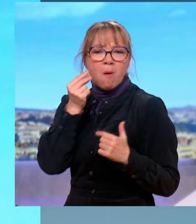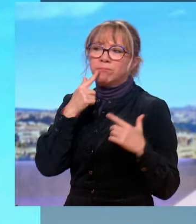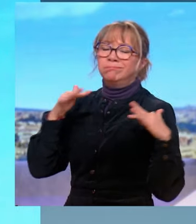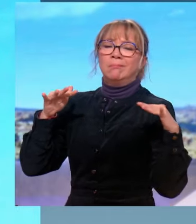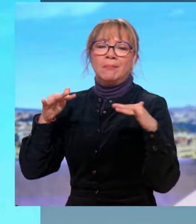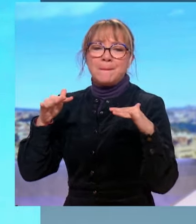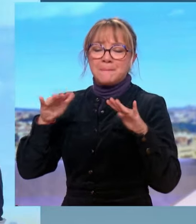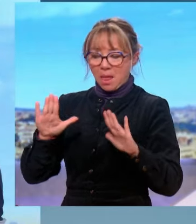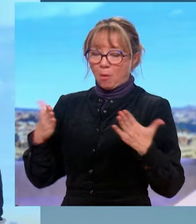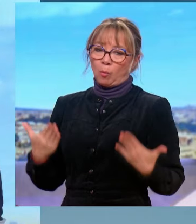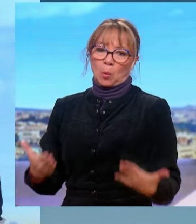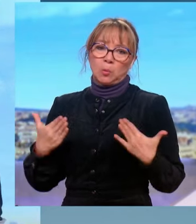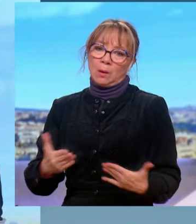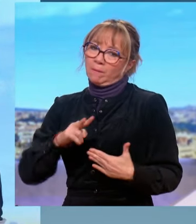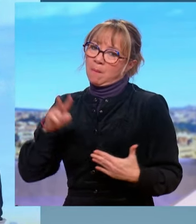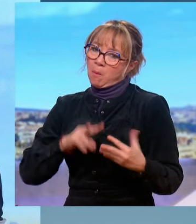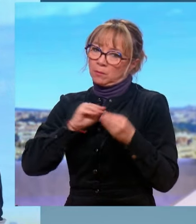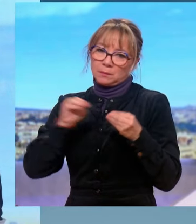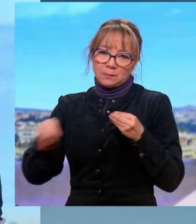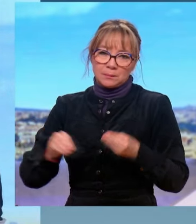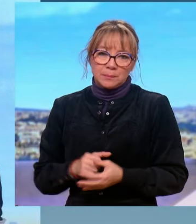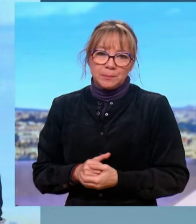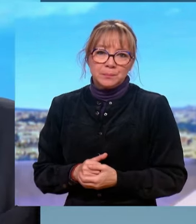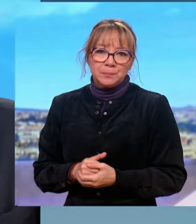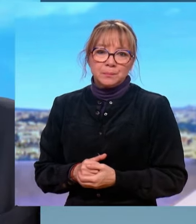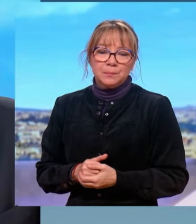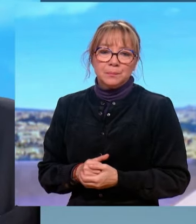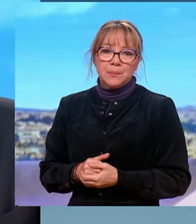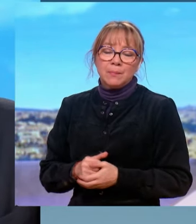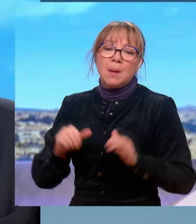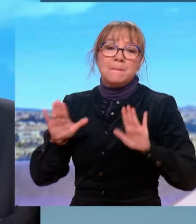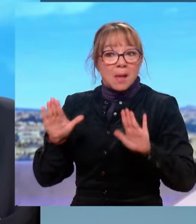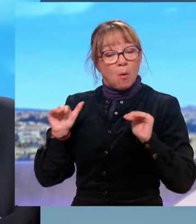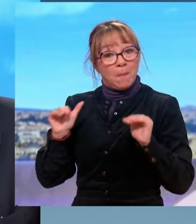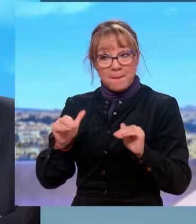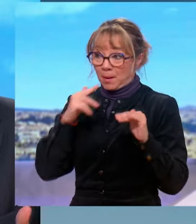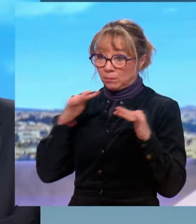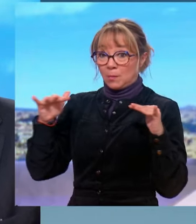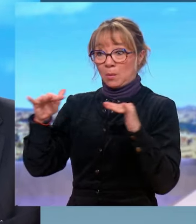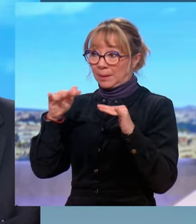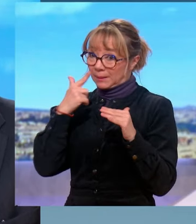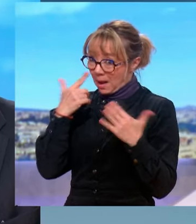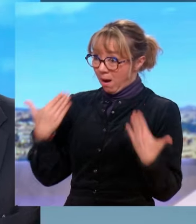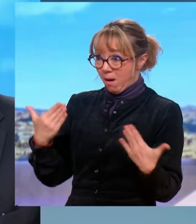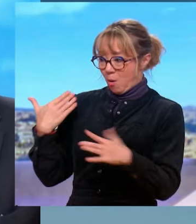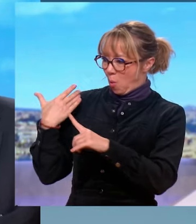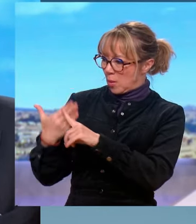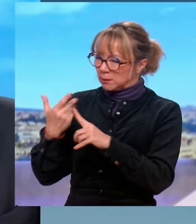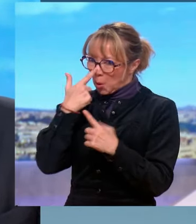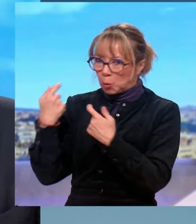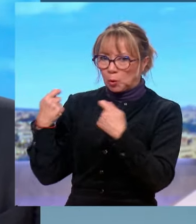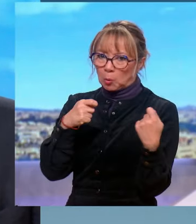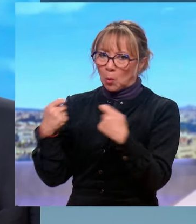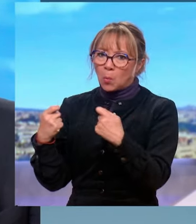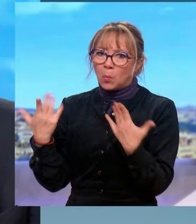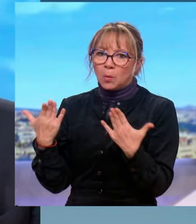alors, mais celle d'aujourd'hui est pour le coup réellement déplacée. En tout cas, cette polémique, elle s'inscrit dans un contexte de tensions en France, et cette tension,